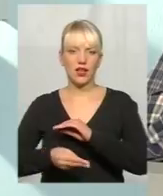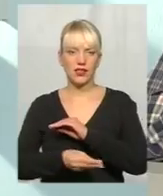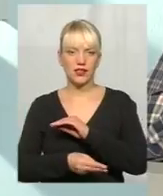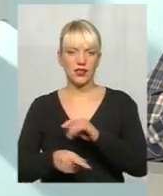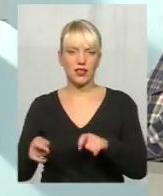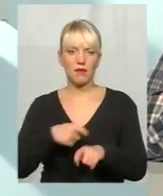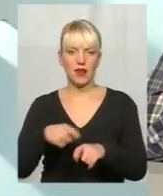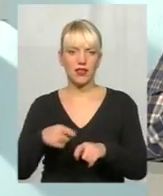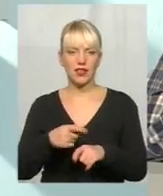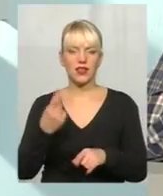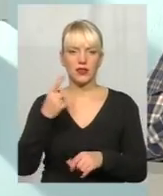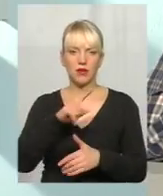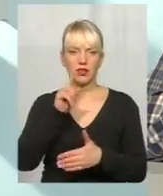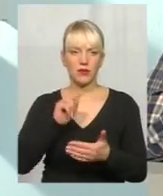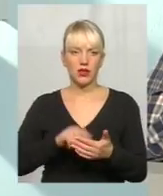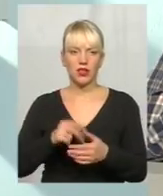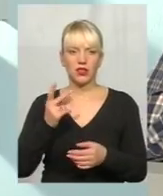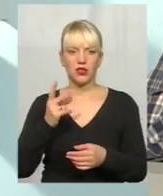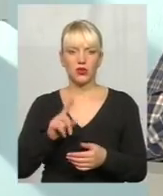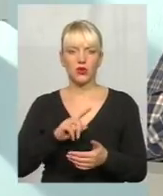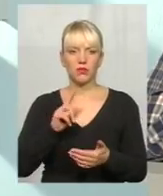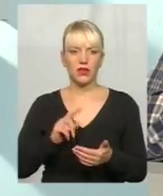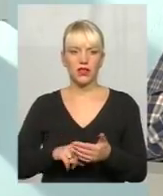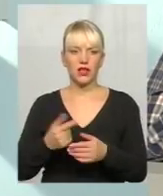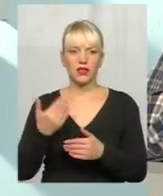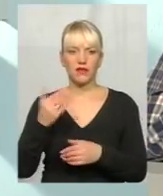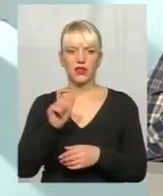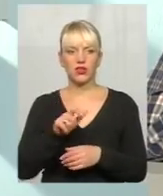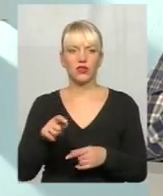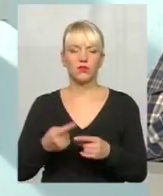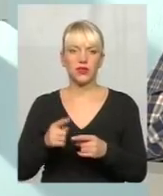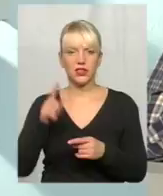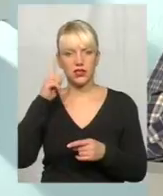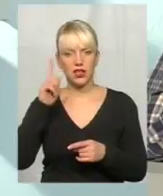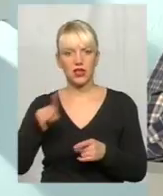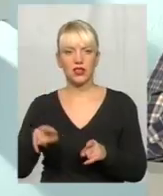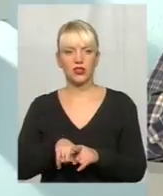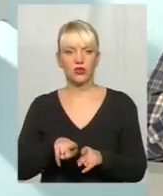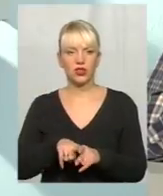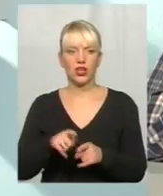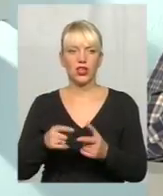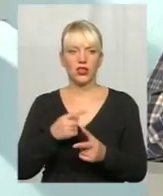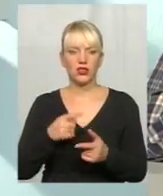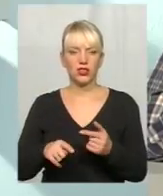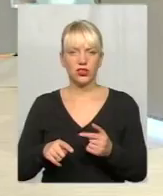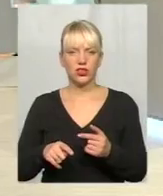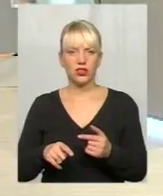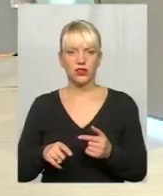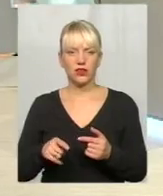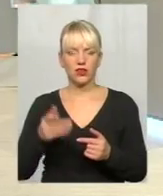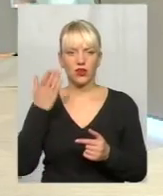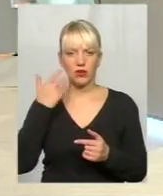питання. І друге питання. Ваші люди про це знали теж. Друге питання. Почери пові, коли людям кидали